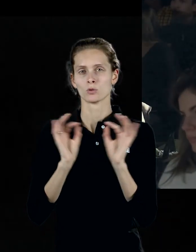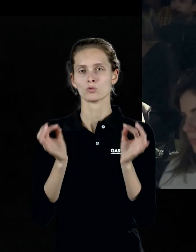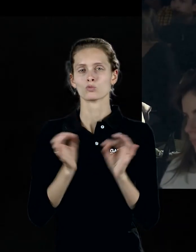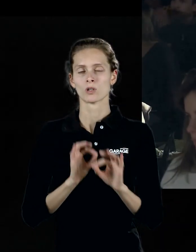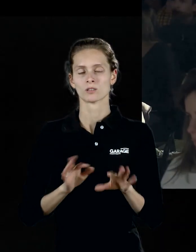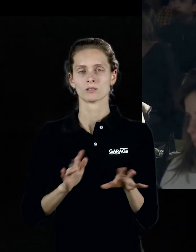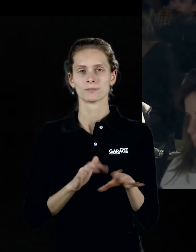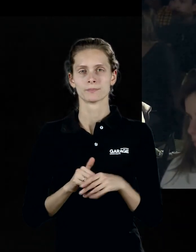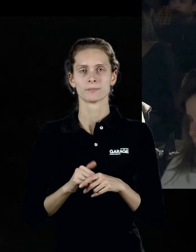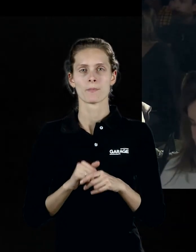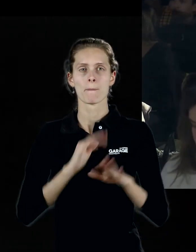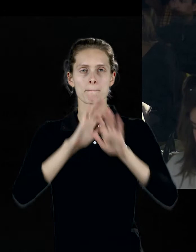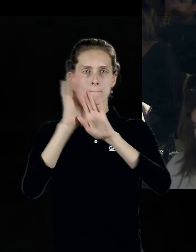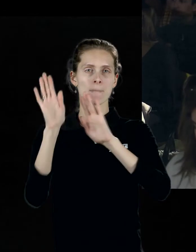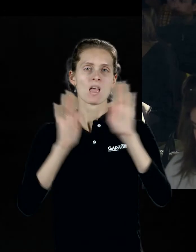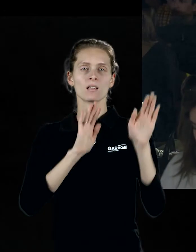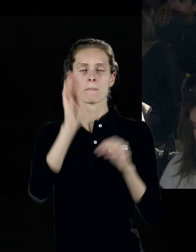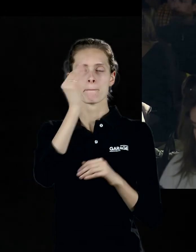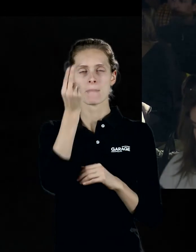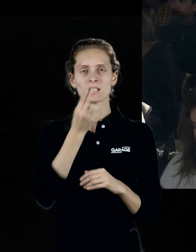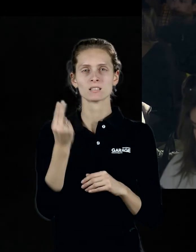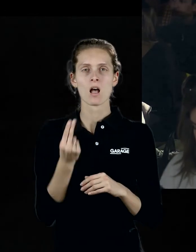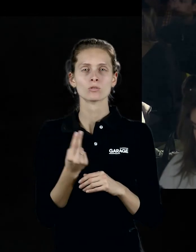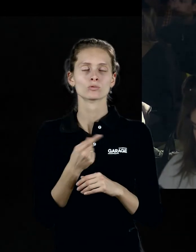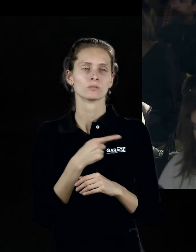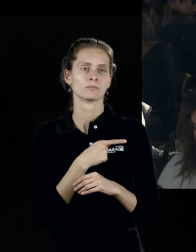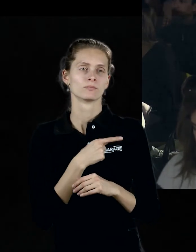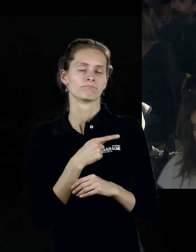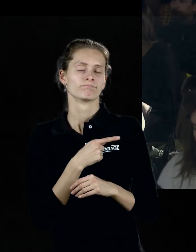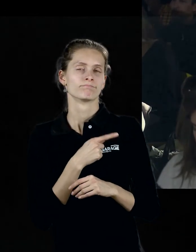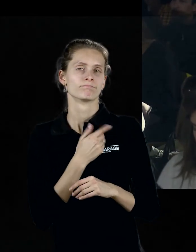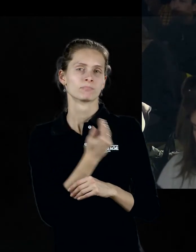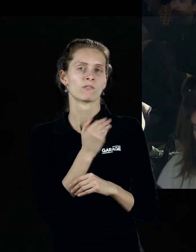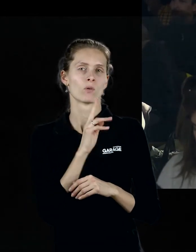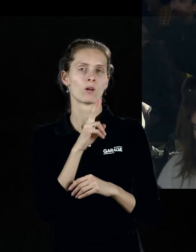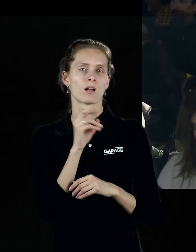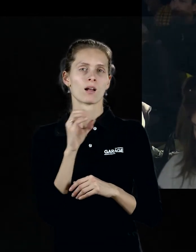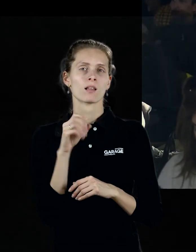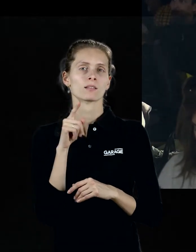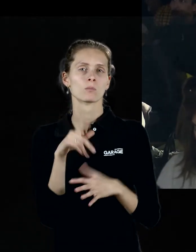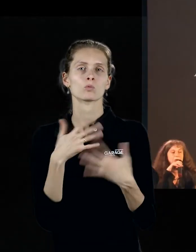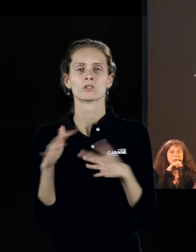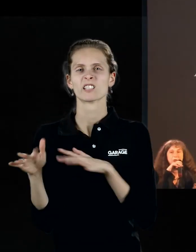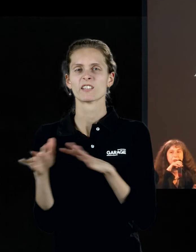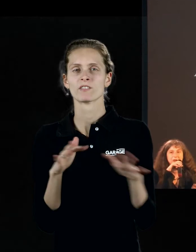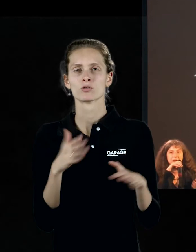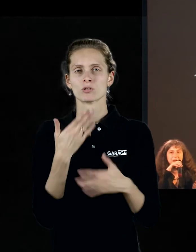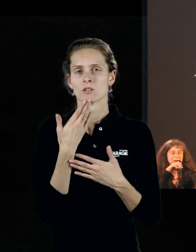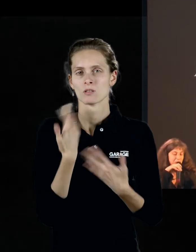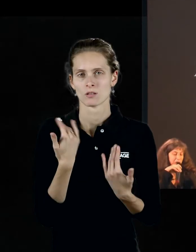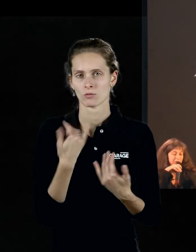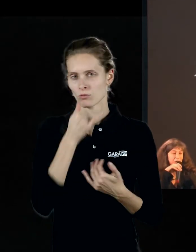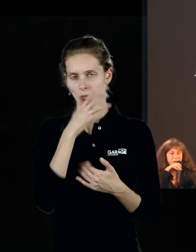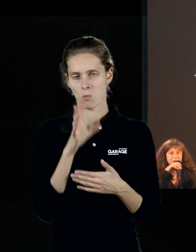сюжеты. Пейзаж, который уже… Вот, может быть, это так, это то произведение клея, где уже никакого движения абсолютно нету и не может быть.